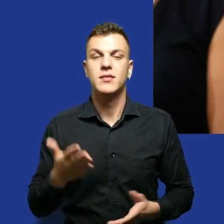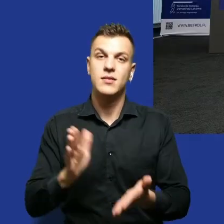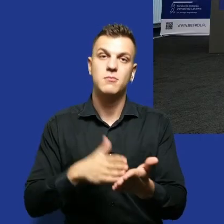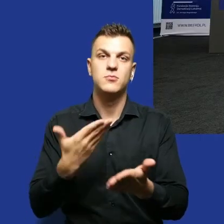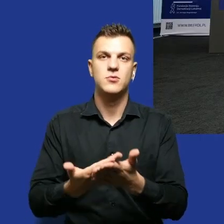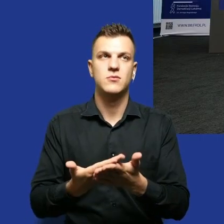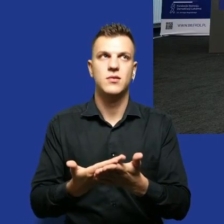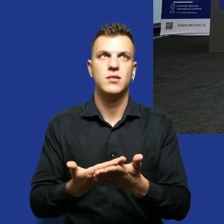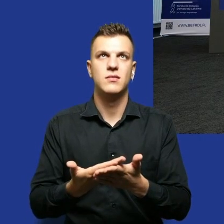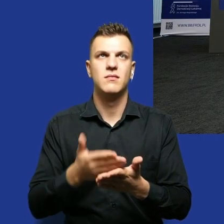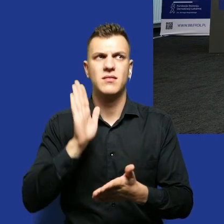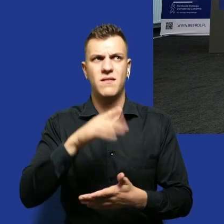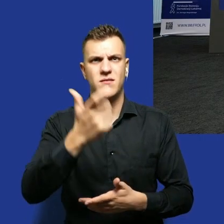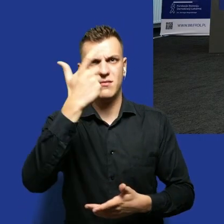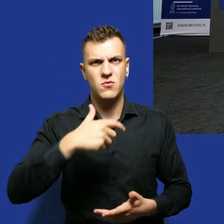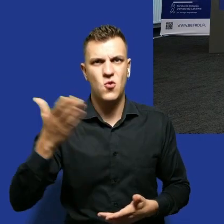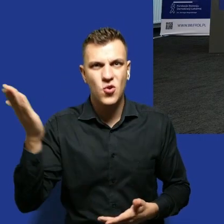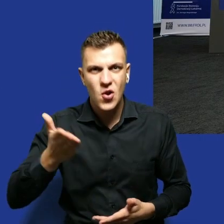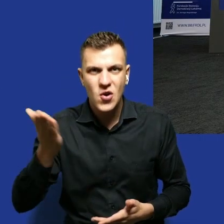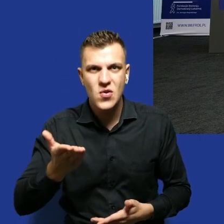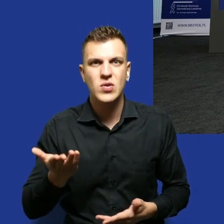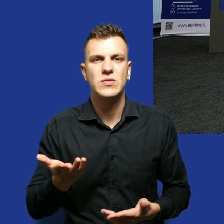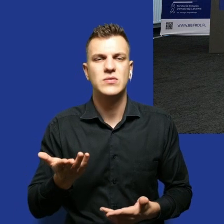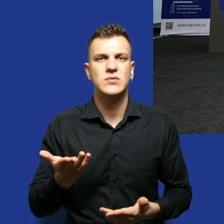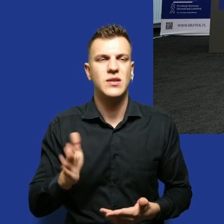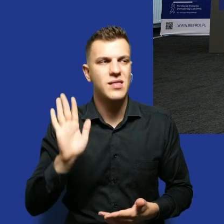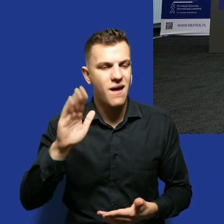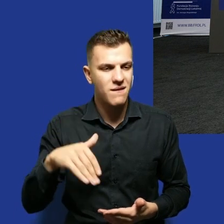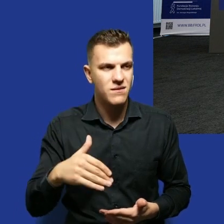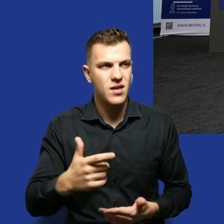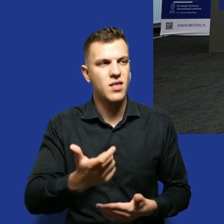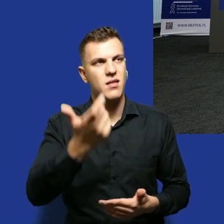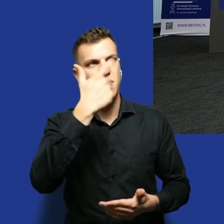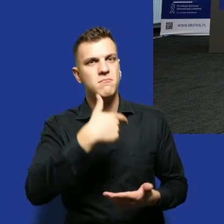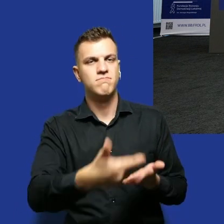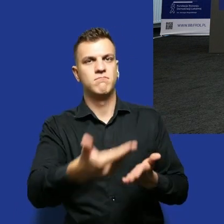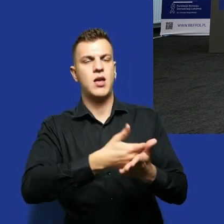chyba z obrażaniem i nawet wręcz z szantażem,